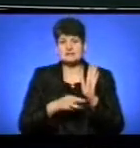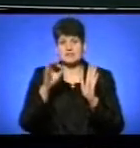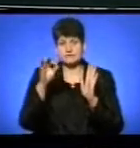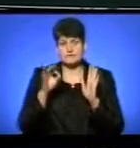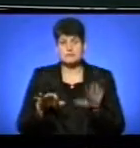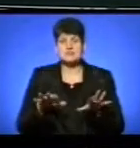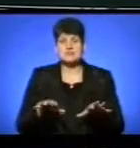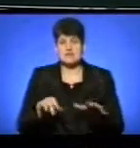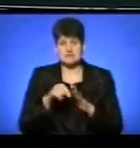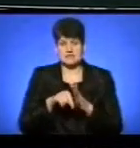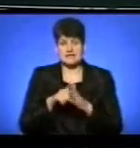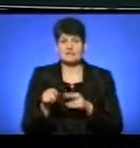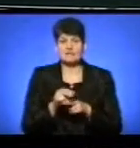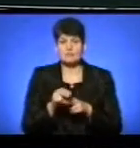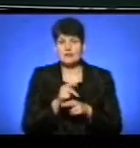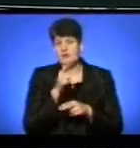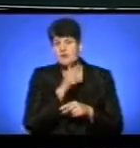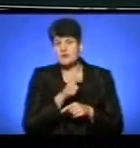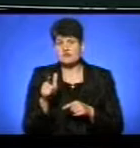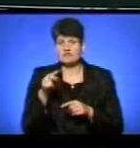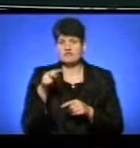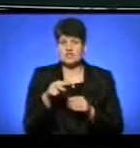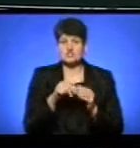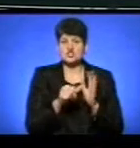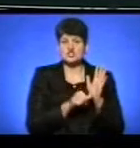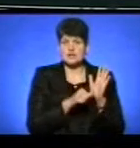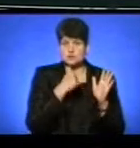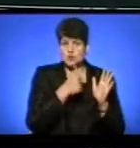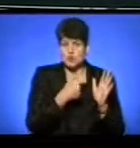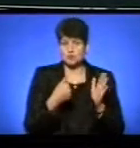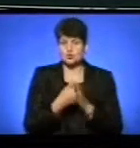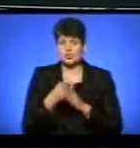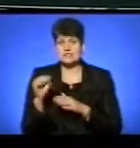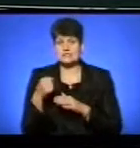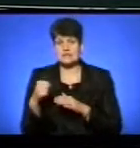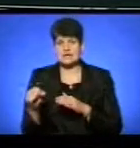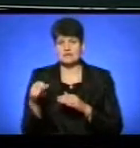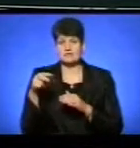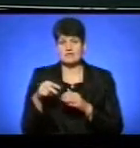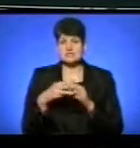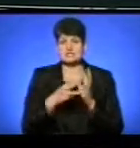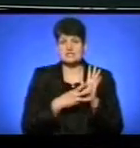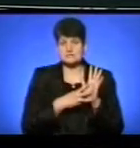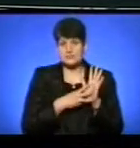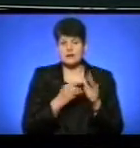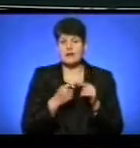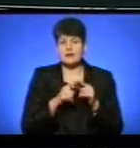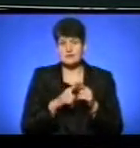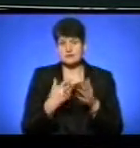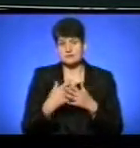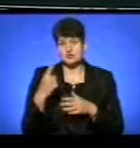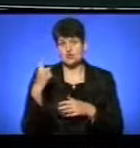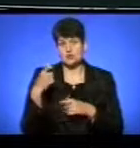місцевого, які відремонтували у період з 2016 року до серпня 2018, а це понад 100